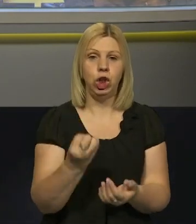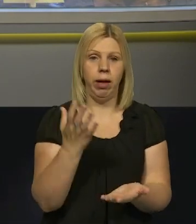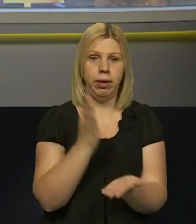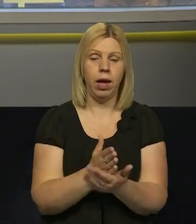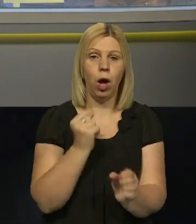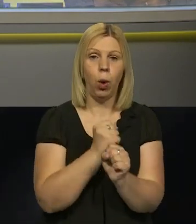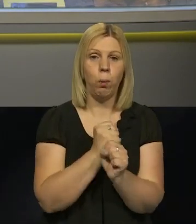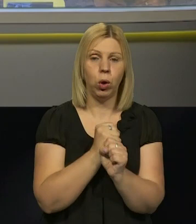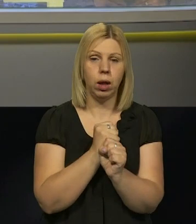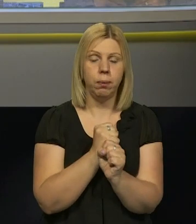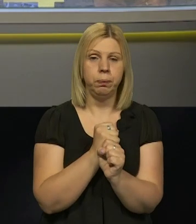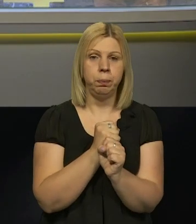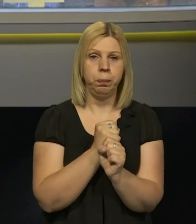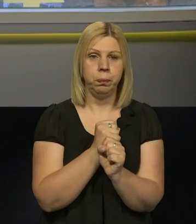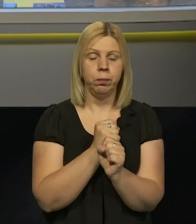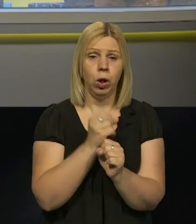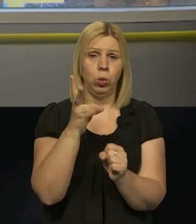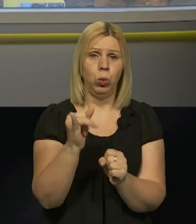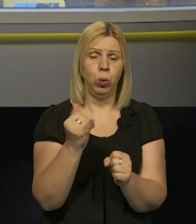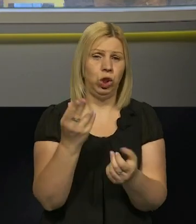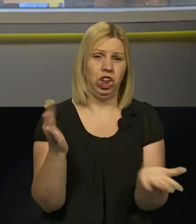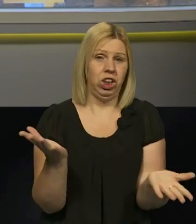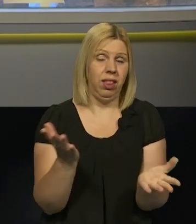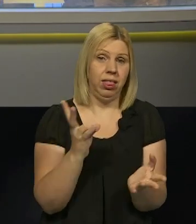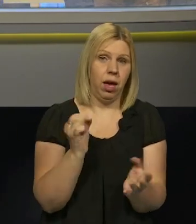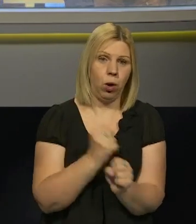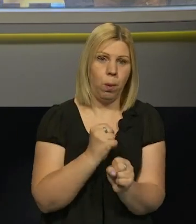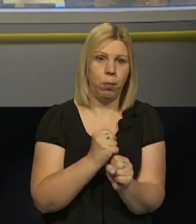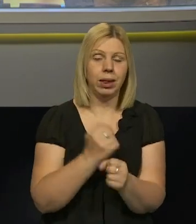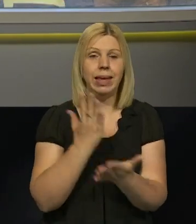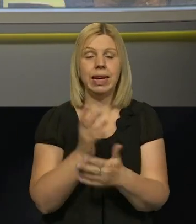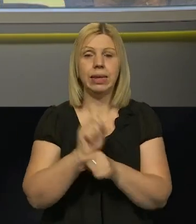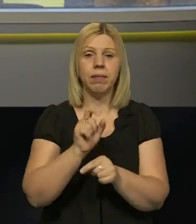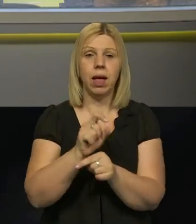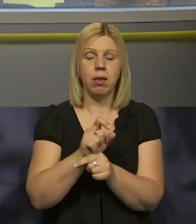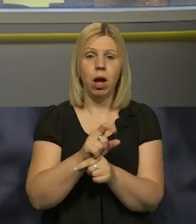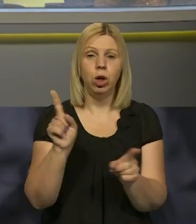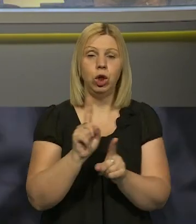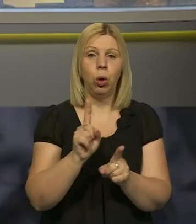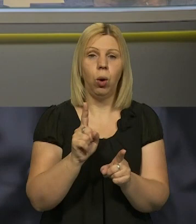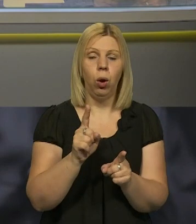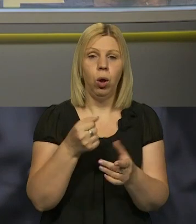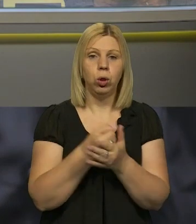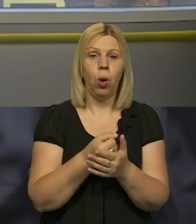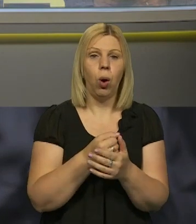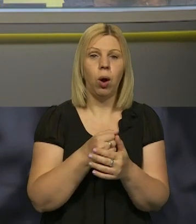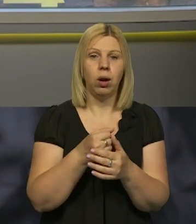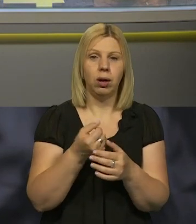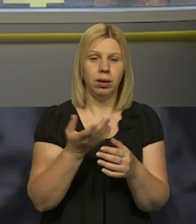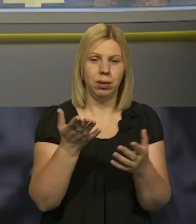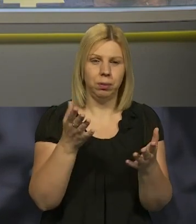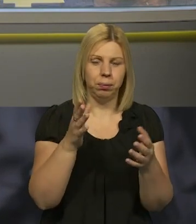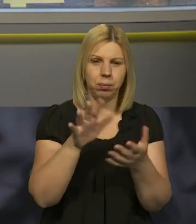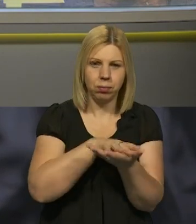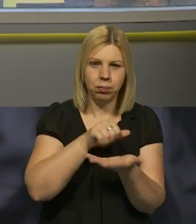робота, ну чи не робота, є завдання щодо виведення з ладу